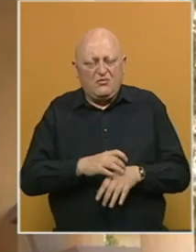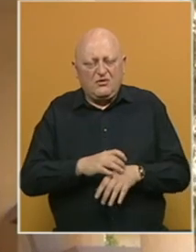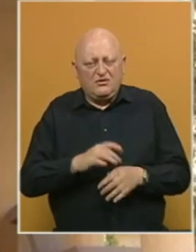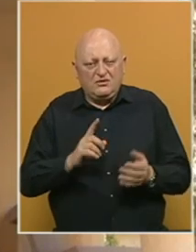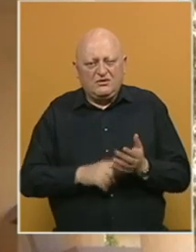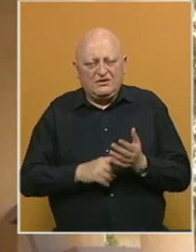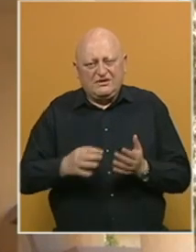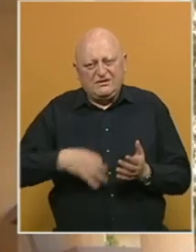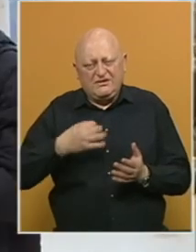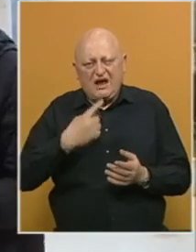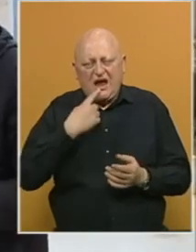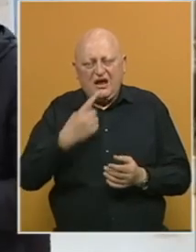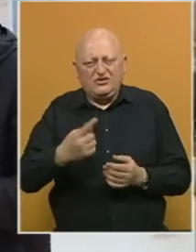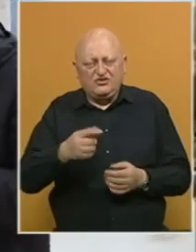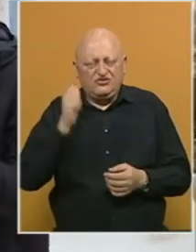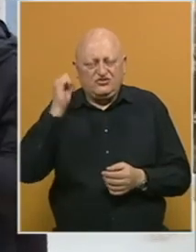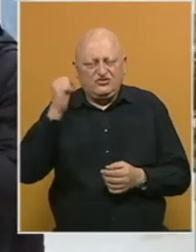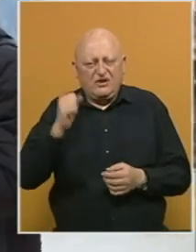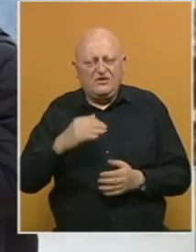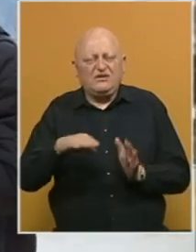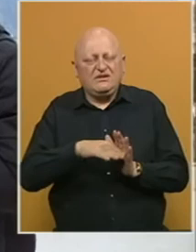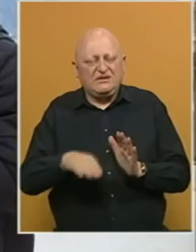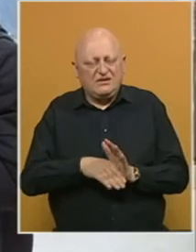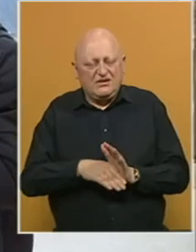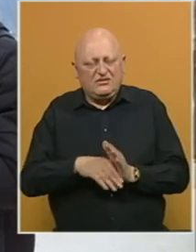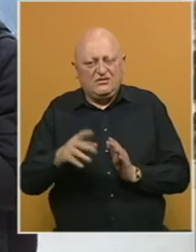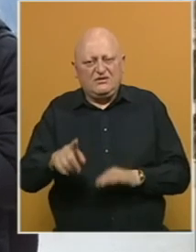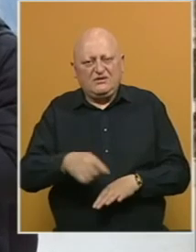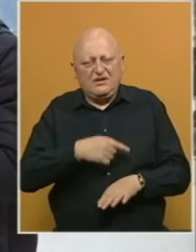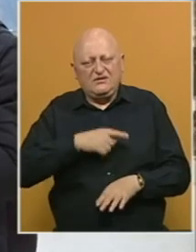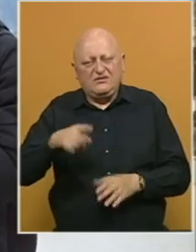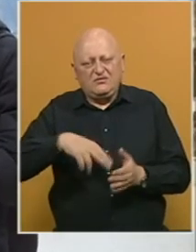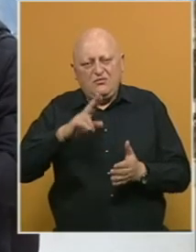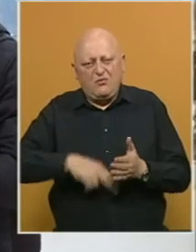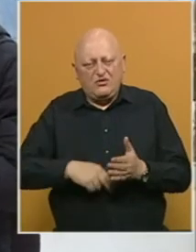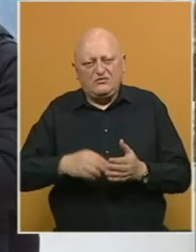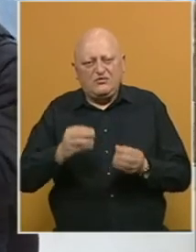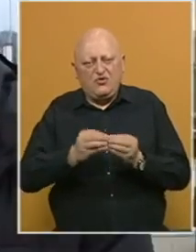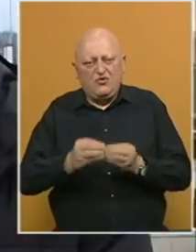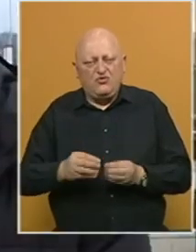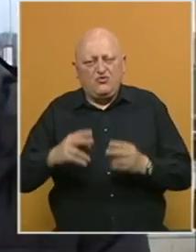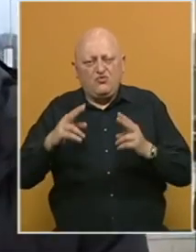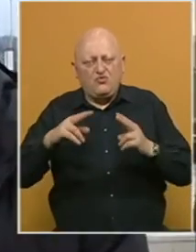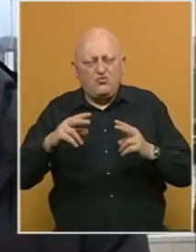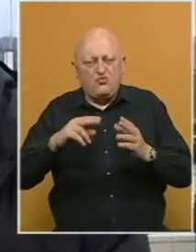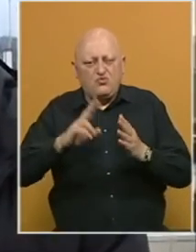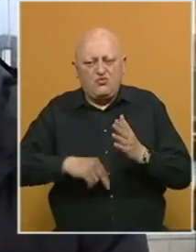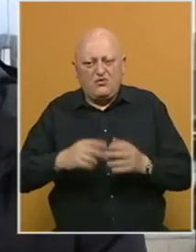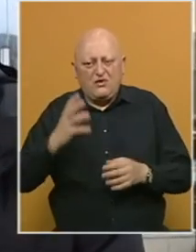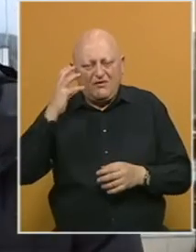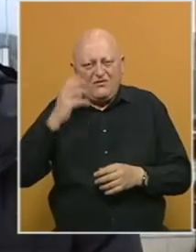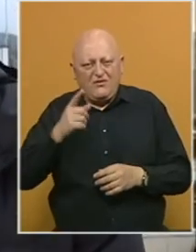Sindikati zdravstva ipak tvrde kako je štrajk potpuno zakonit, te da se nastavlja sve do potpisa kolektivnog ugovora. Vlada je poslala